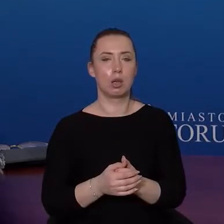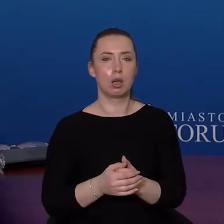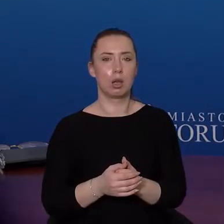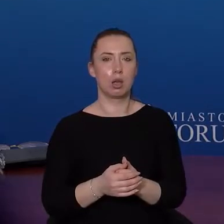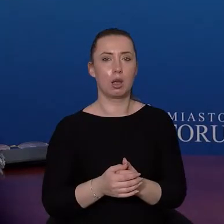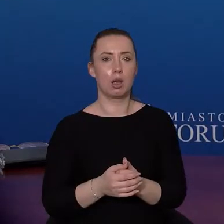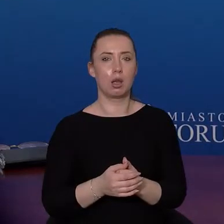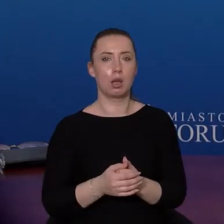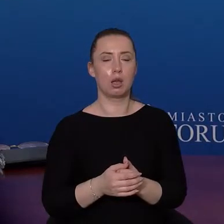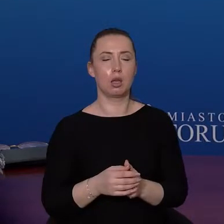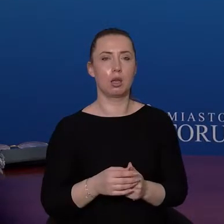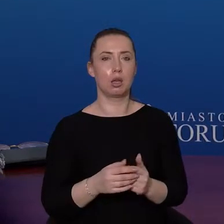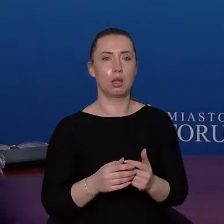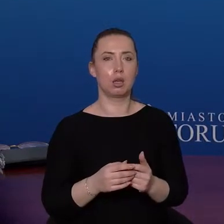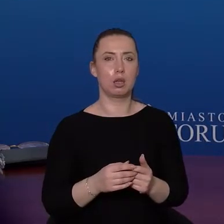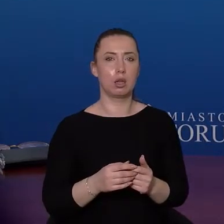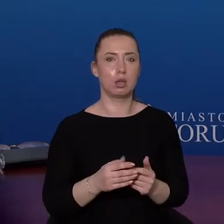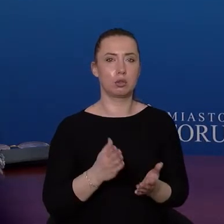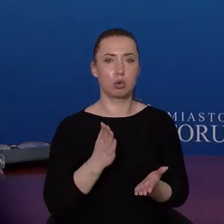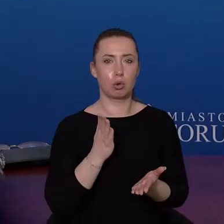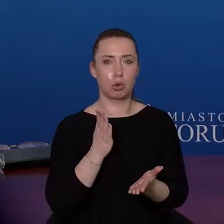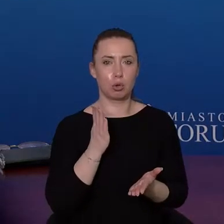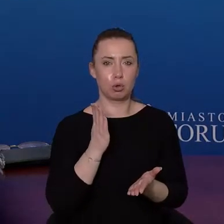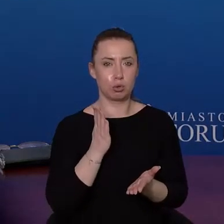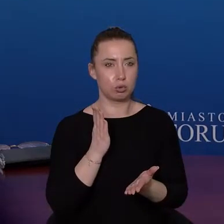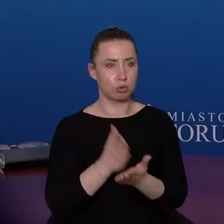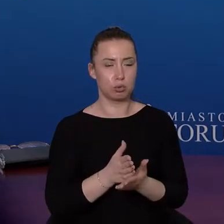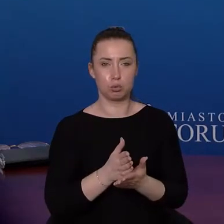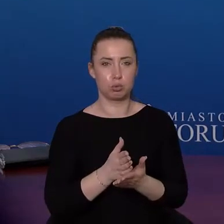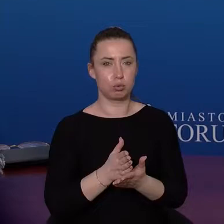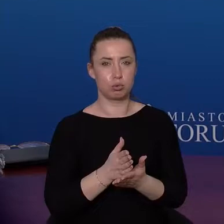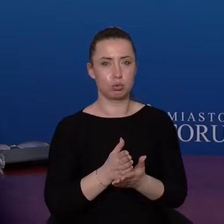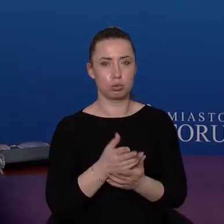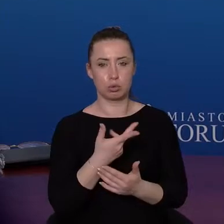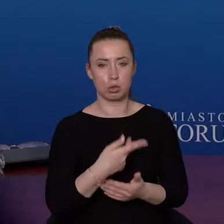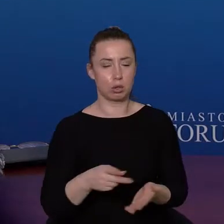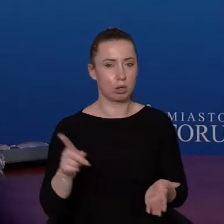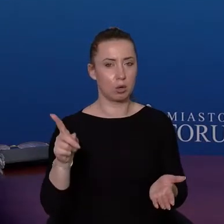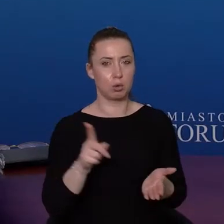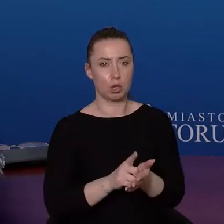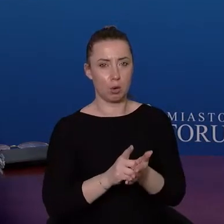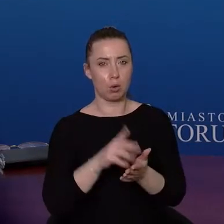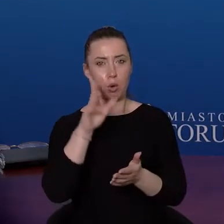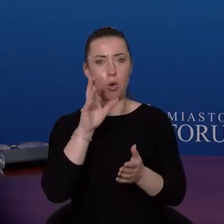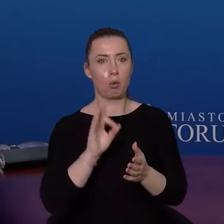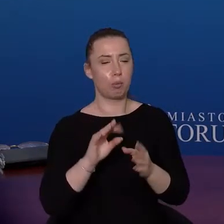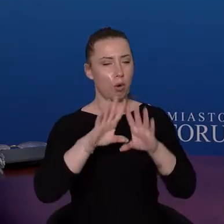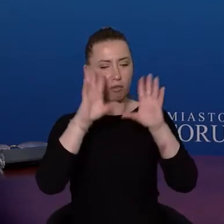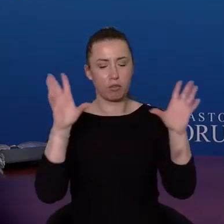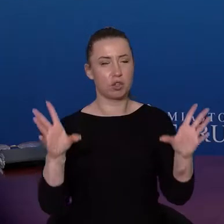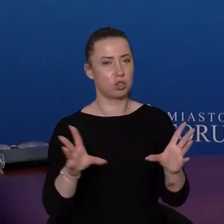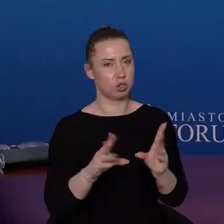co trzecia lampa włączona, już spalił praktycznie na panewce. Większość lamp jest w całości